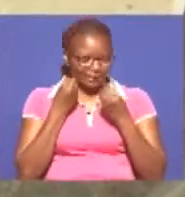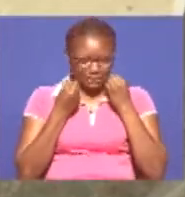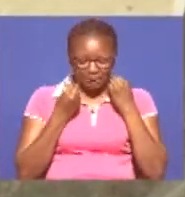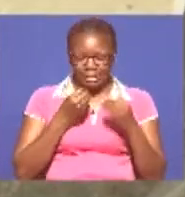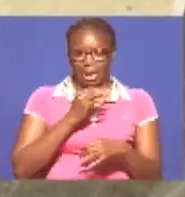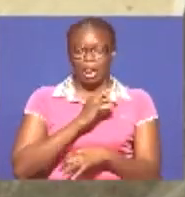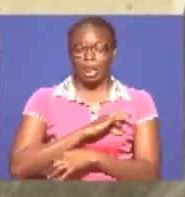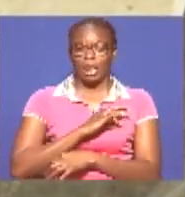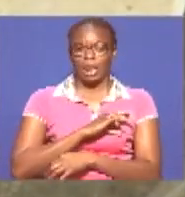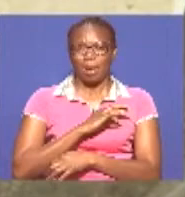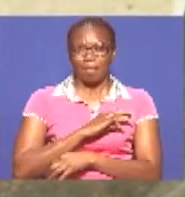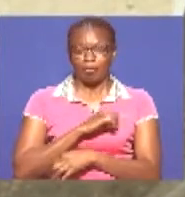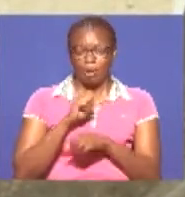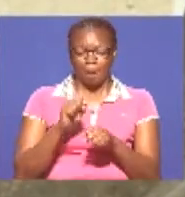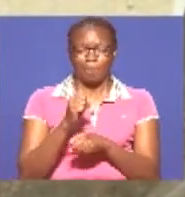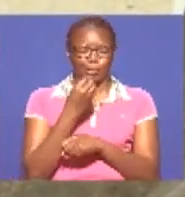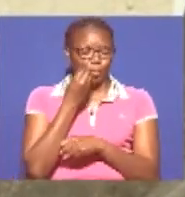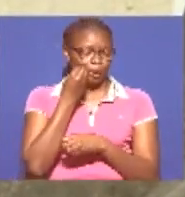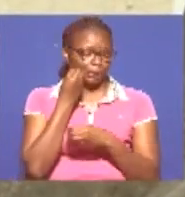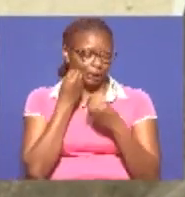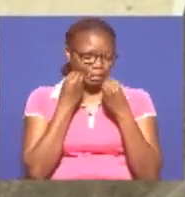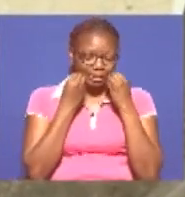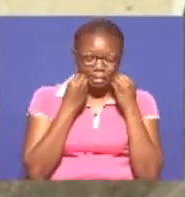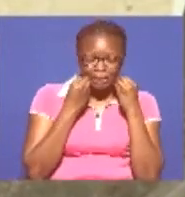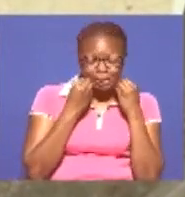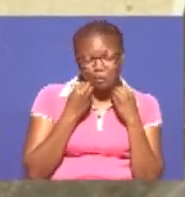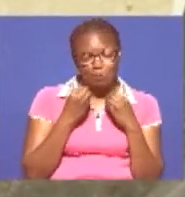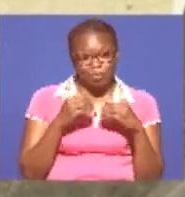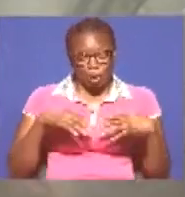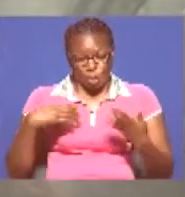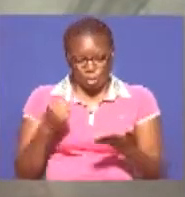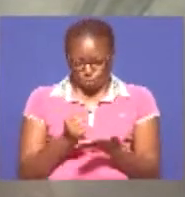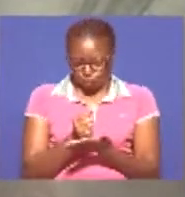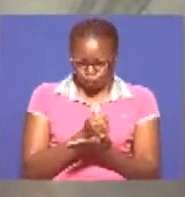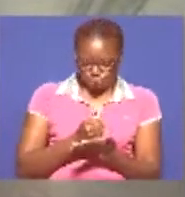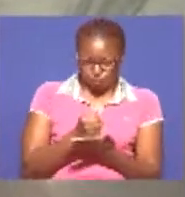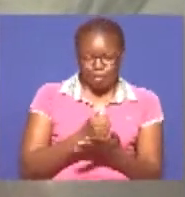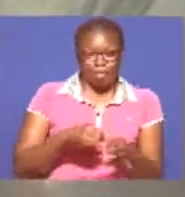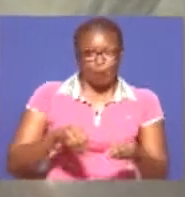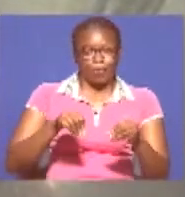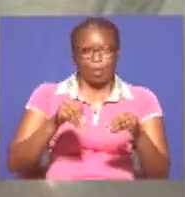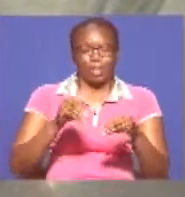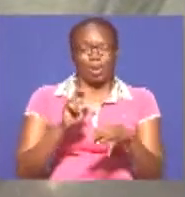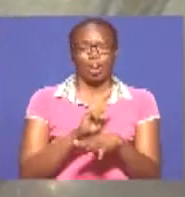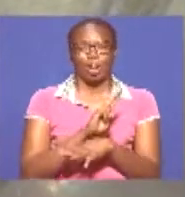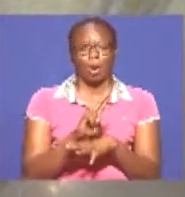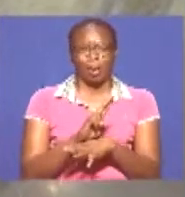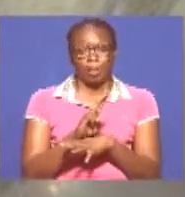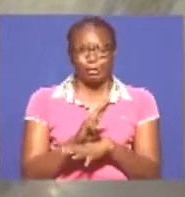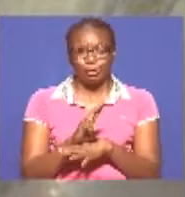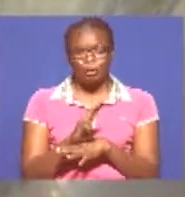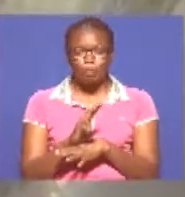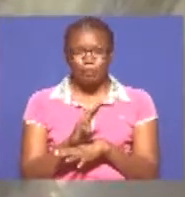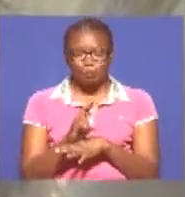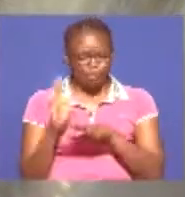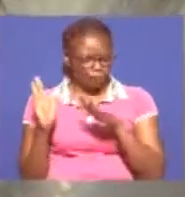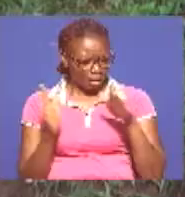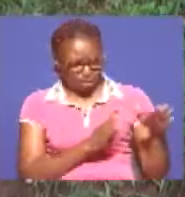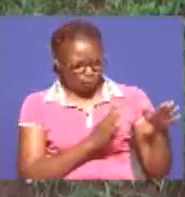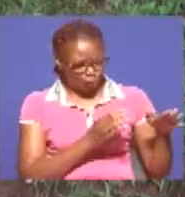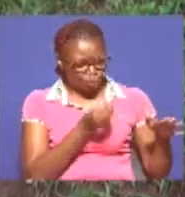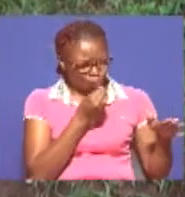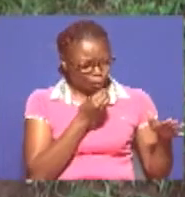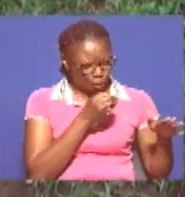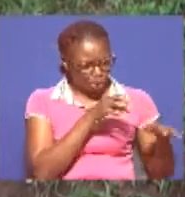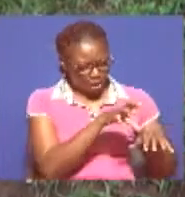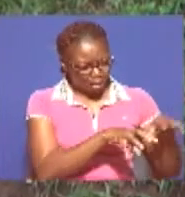protein mwilini mwao Unaweza wala kama kito weo Ama kusaga na kutumia unga wake Besides, kutengeneza